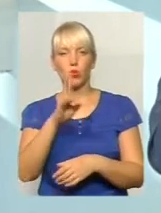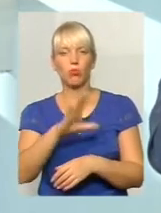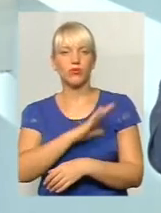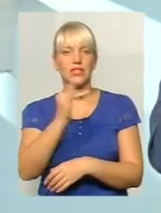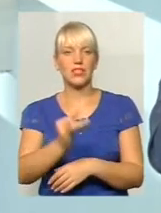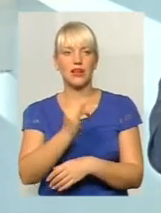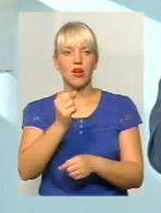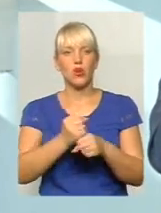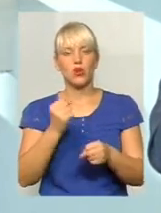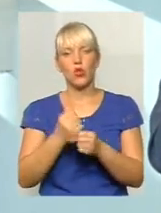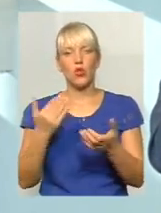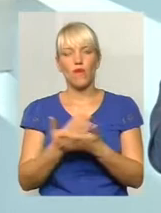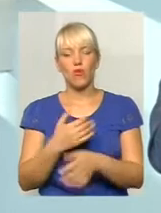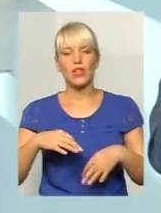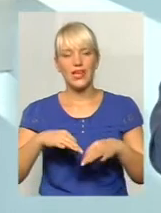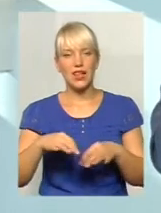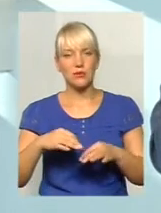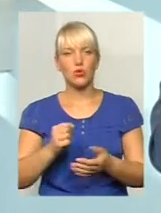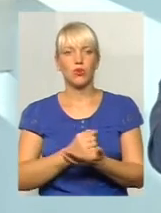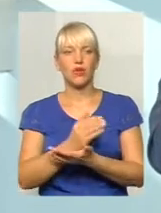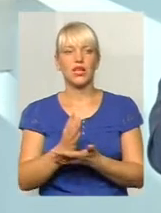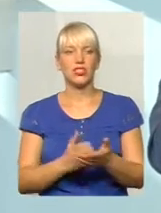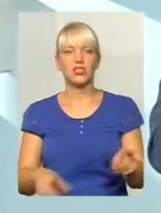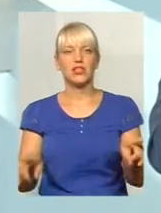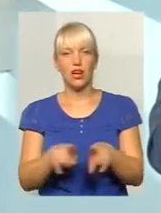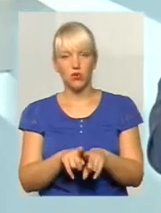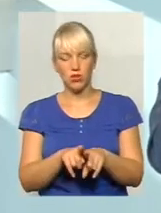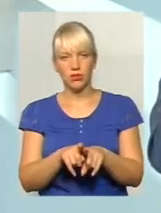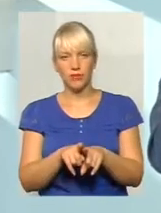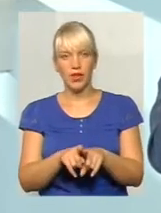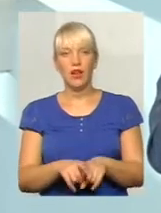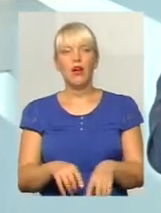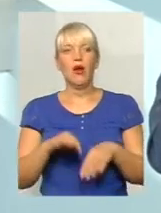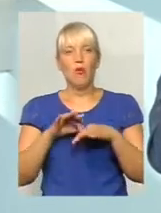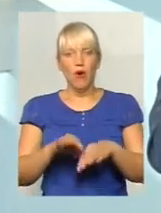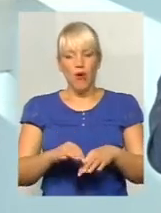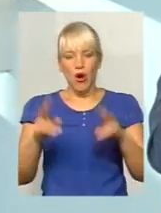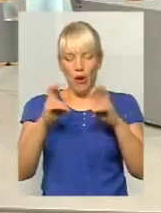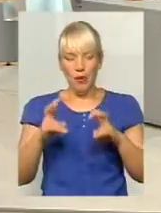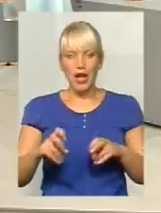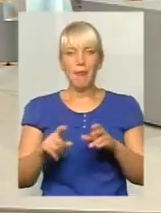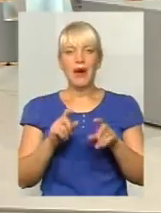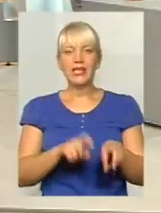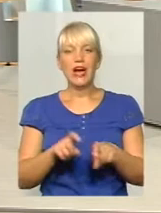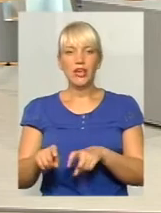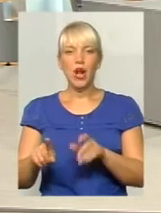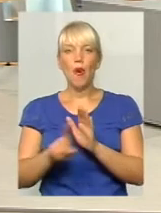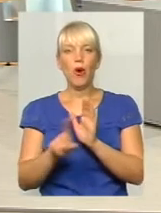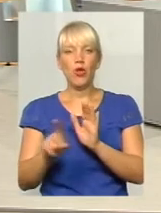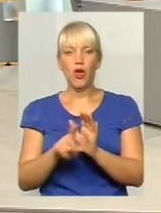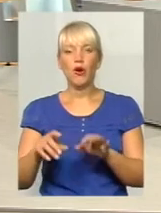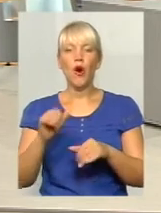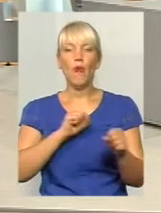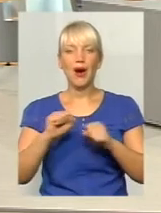в розробці нової транспортної мережі. Також проводилось обстеження пасажиропотоку управлінням